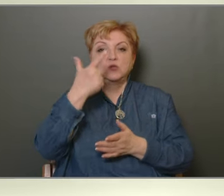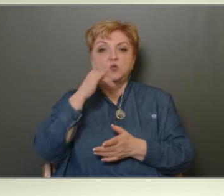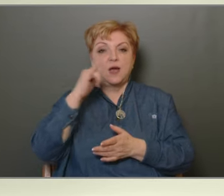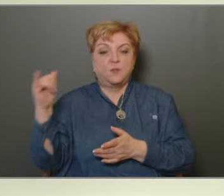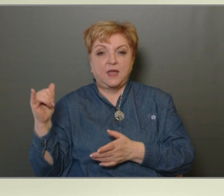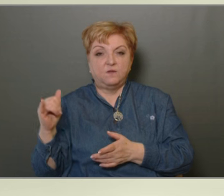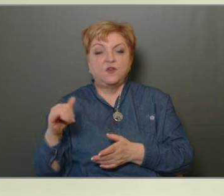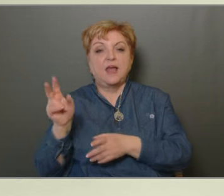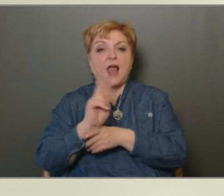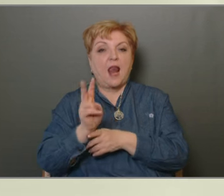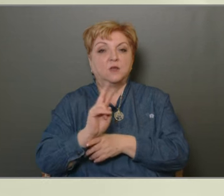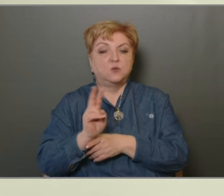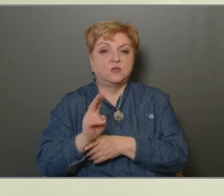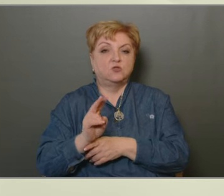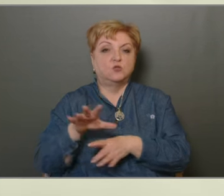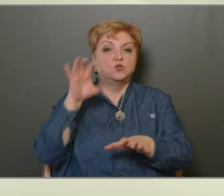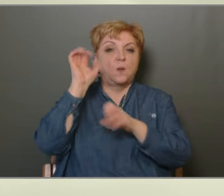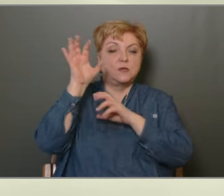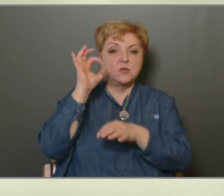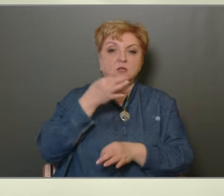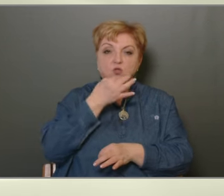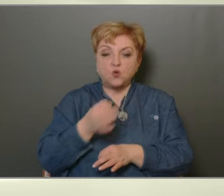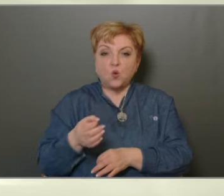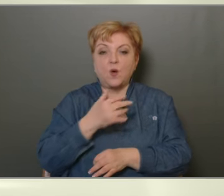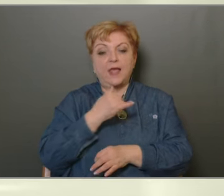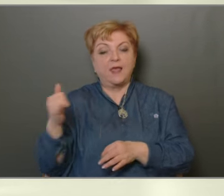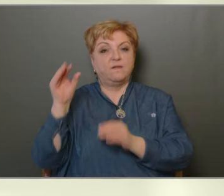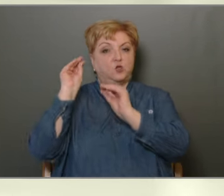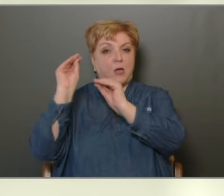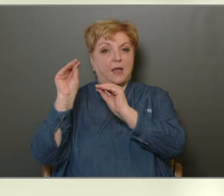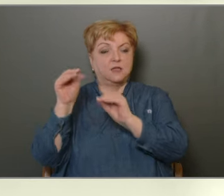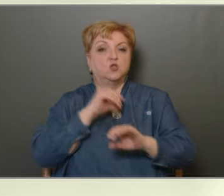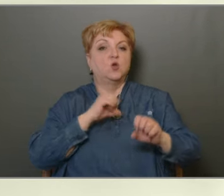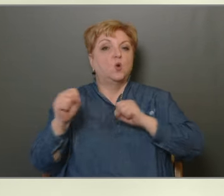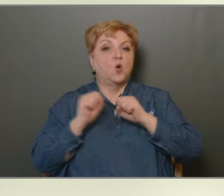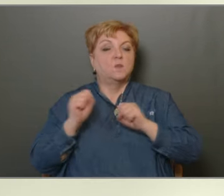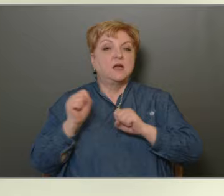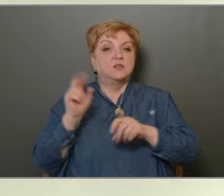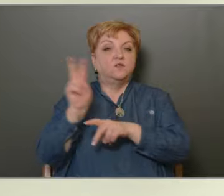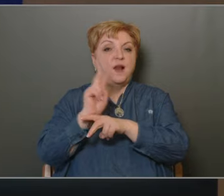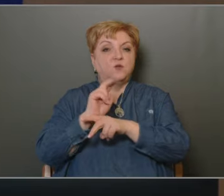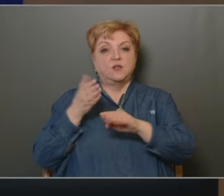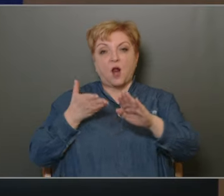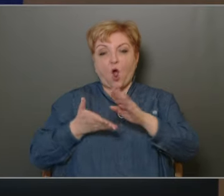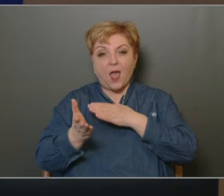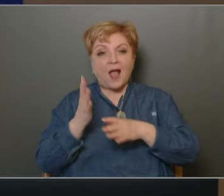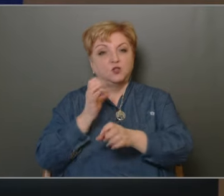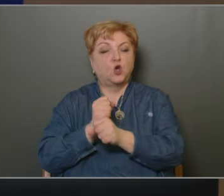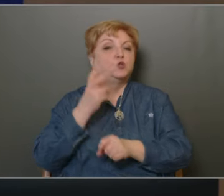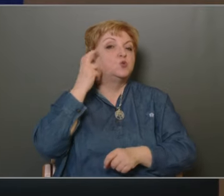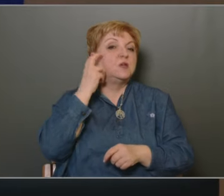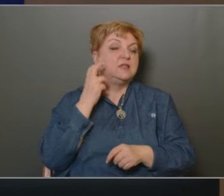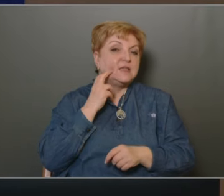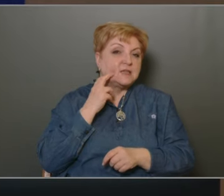évi ellenőrzésének tapasztalatairól szól éves jelentést, és az önkormányzat felügyelete alá tartozó intézmények 2023.